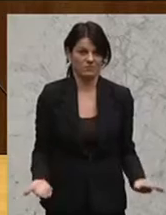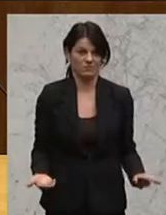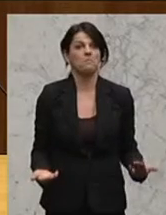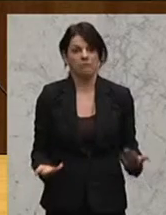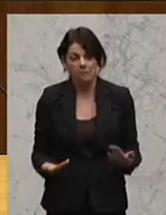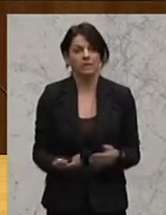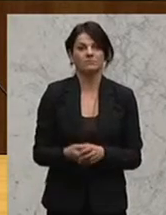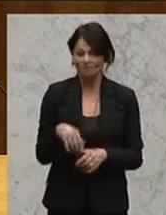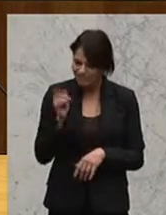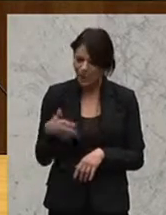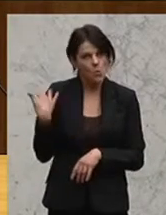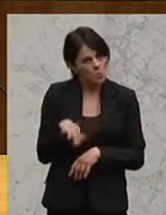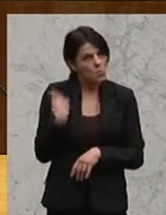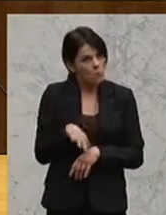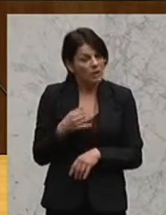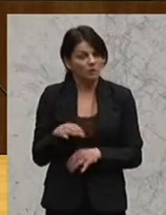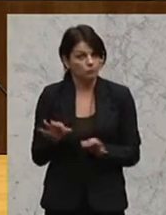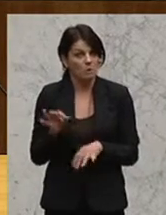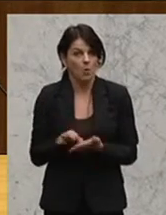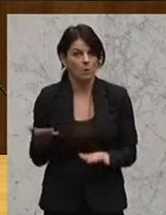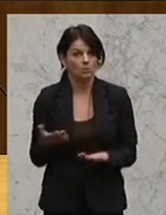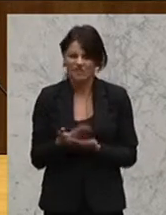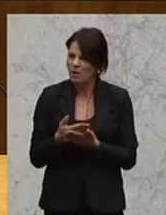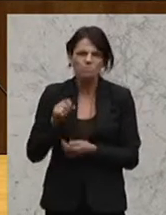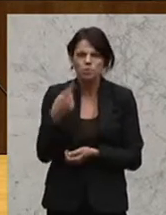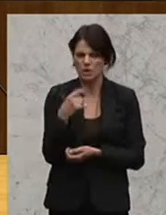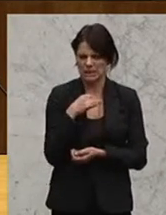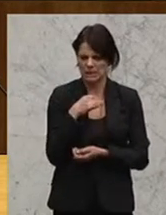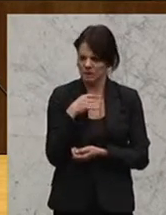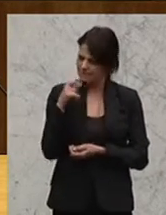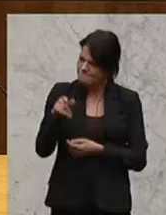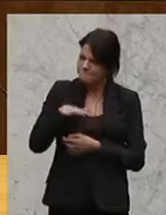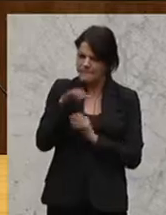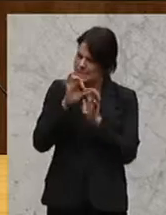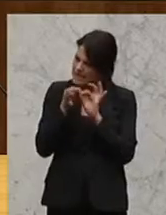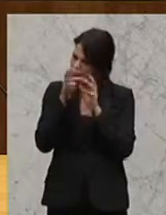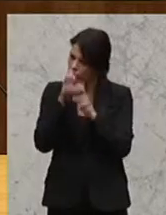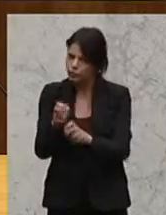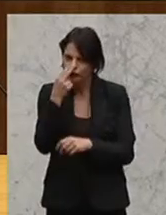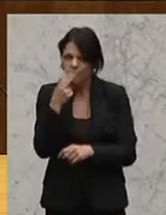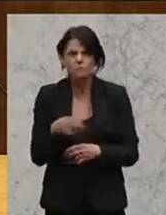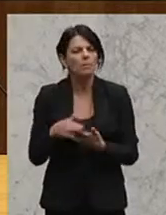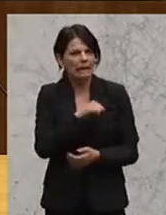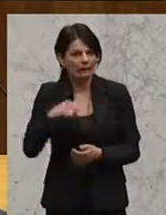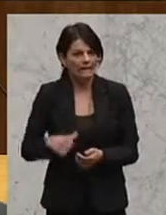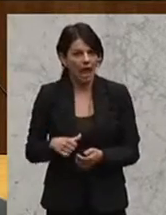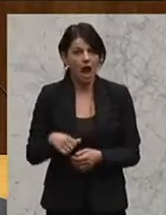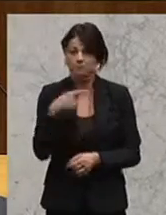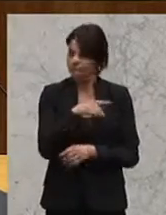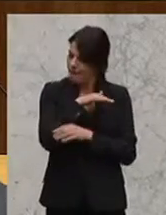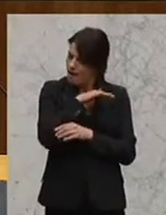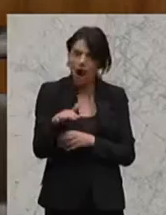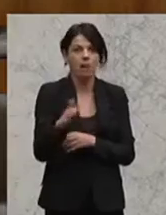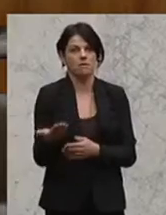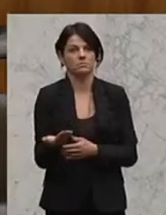Und das ist genau der heikle Punkt, warum es besonders interessant ist, sich damit zu beschäftigen. China zum Beispiel überprüft alle